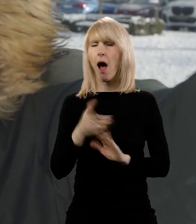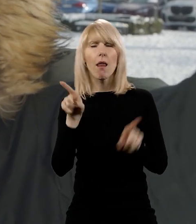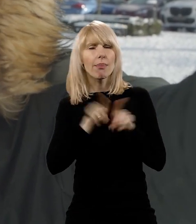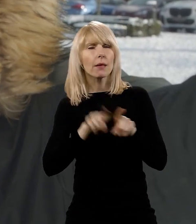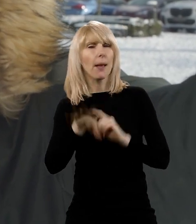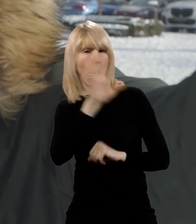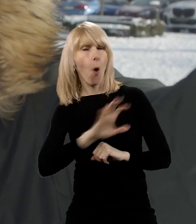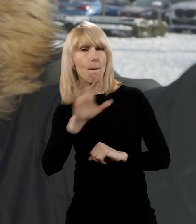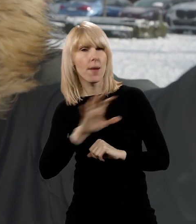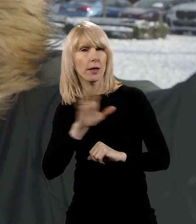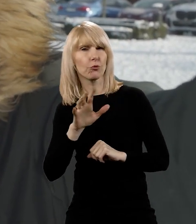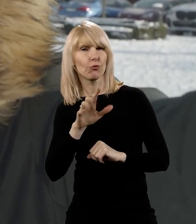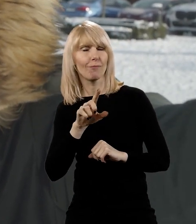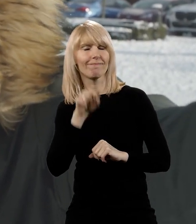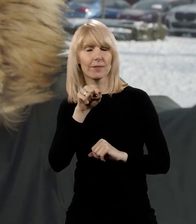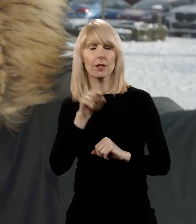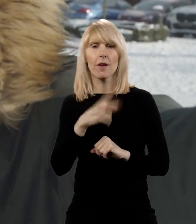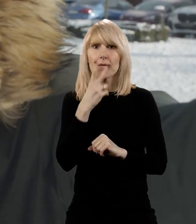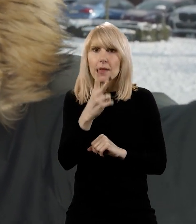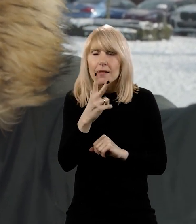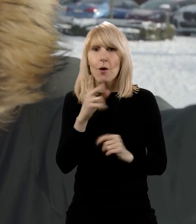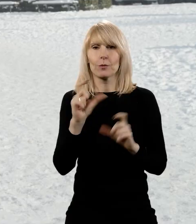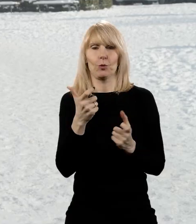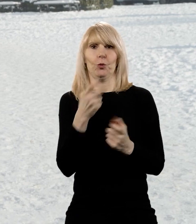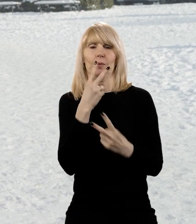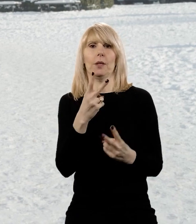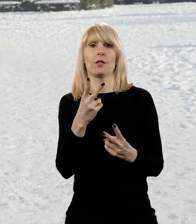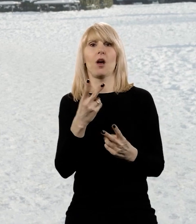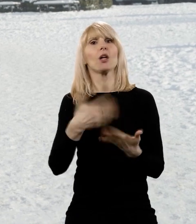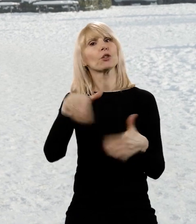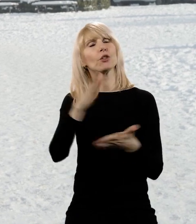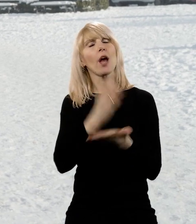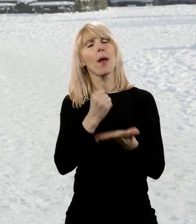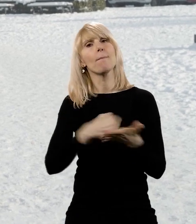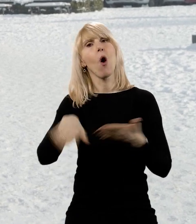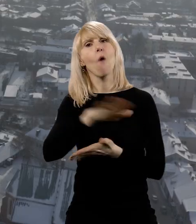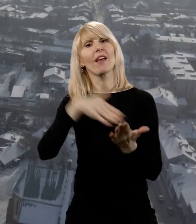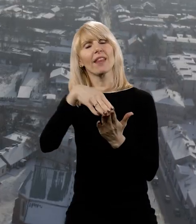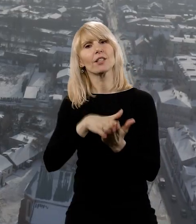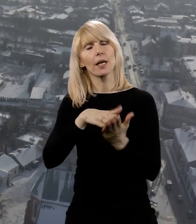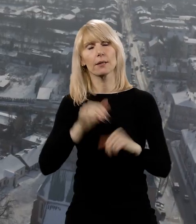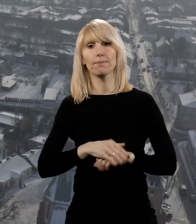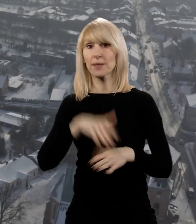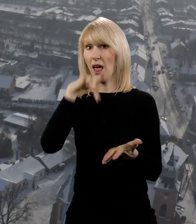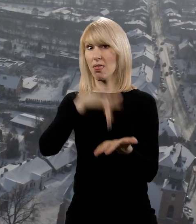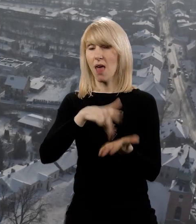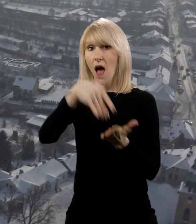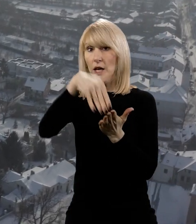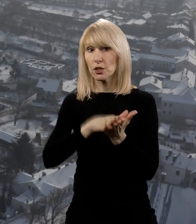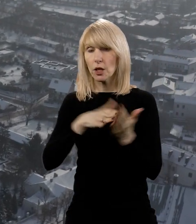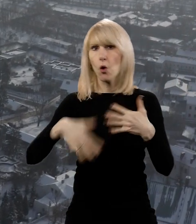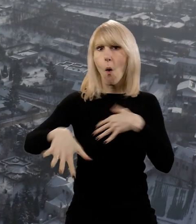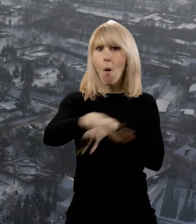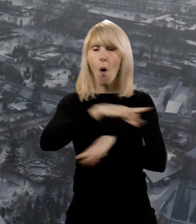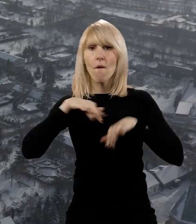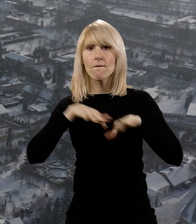DZIĘKI ZA OBSERWACIE I tak się składa, że jesteśmy w Sieradzu. Sieradz jest miastem położonym nad